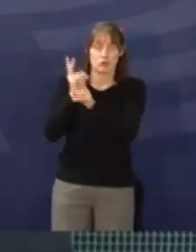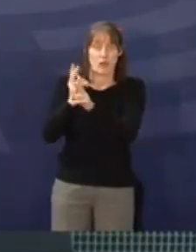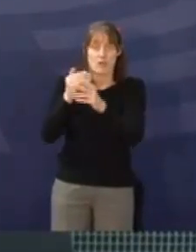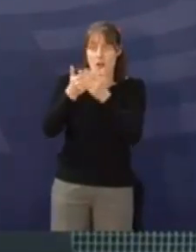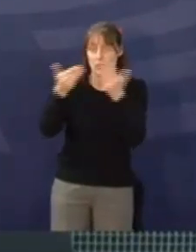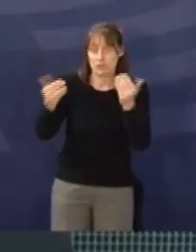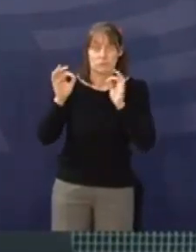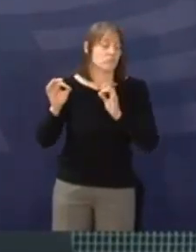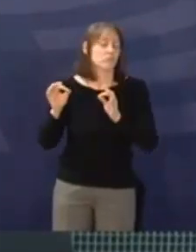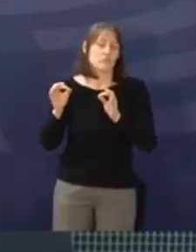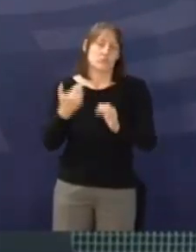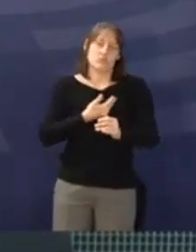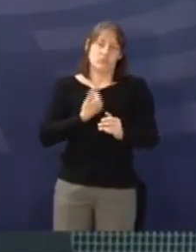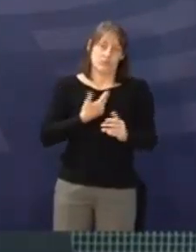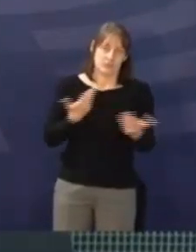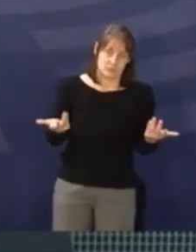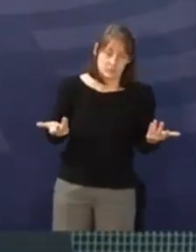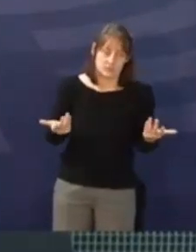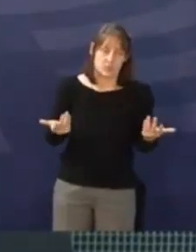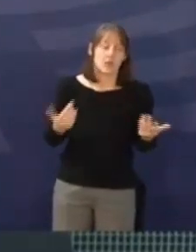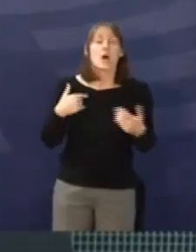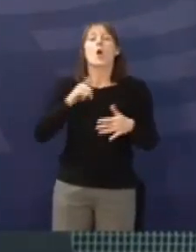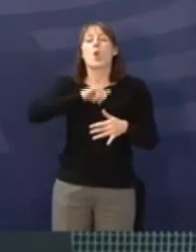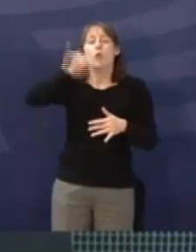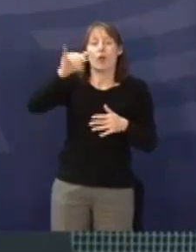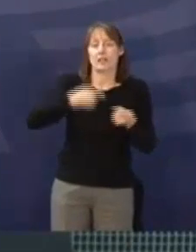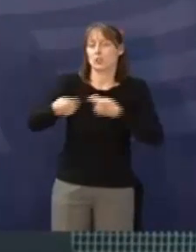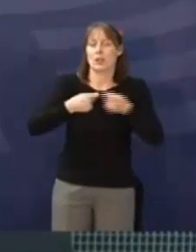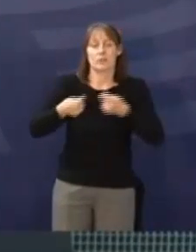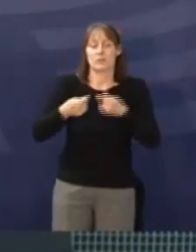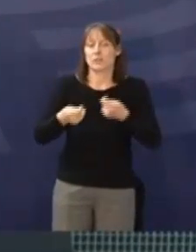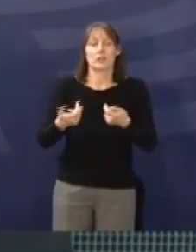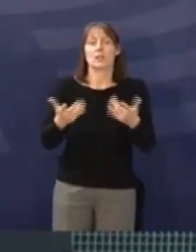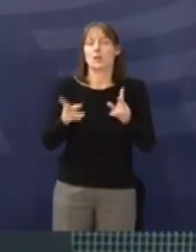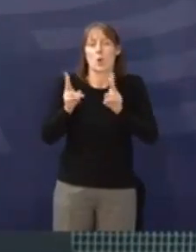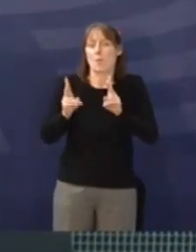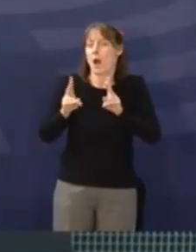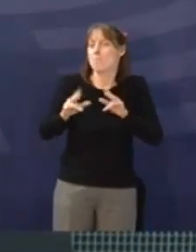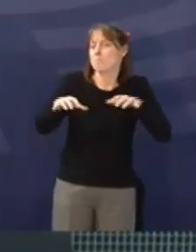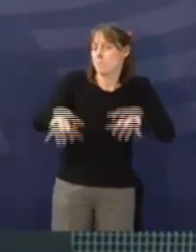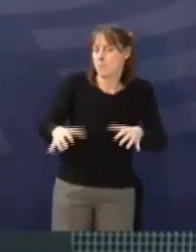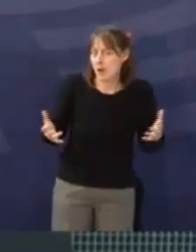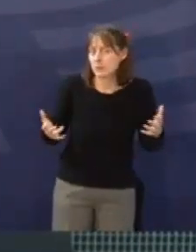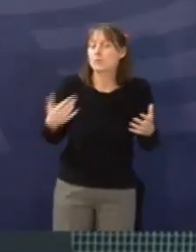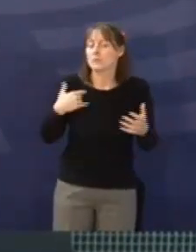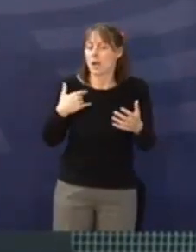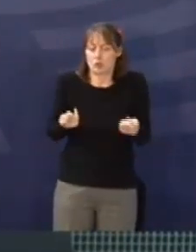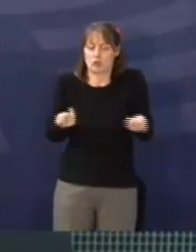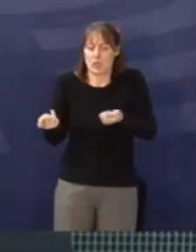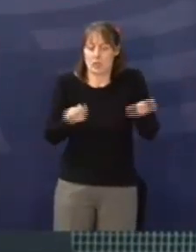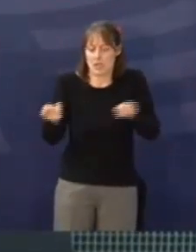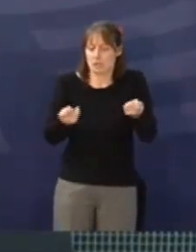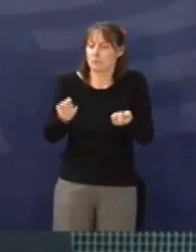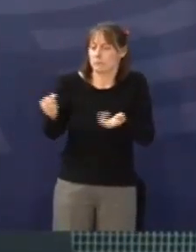Das Luftfahrtgeschäft ist kein normaler Markt. Eine nationale Fluggesellschaft ist eine strategische Ressource. Deswegen